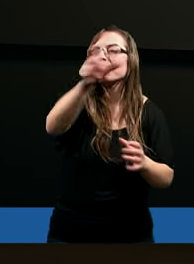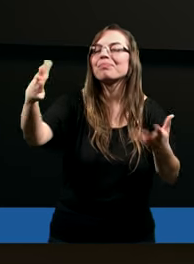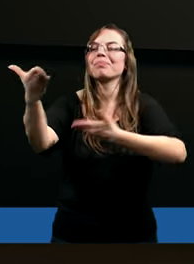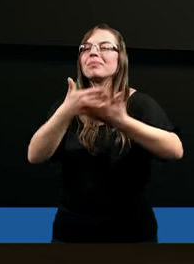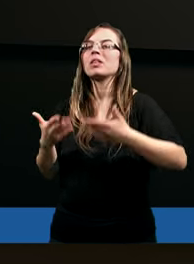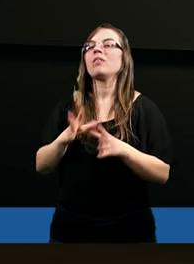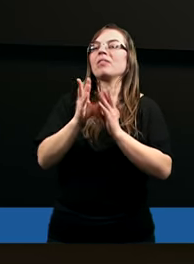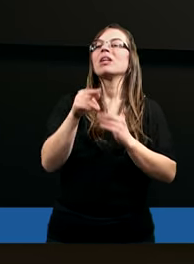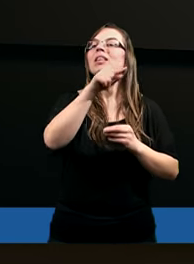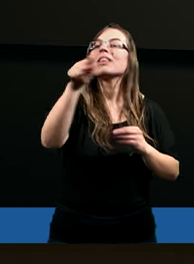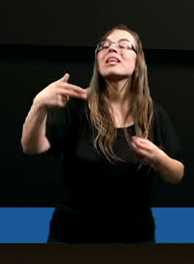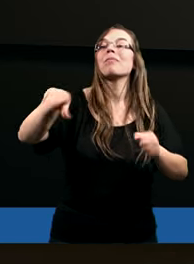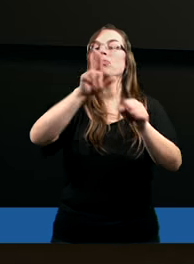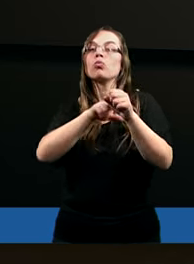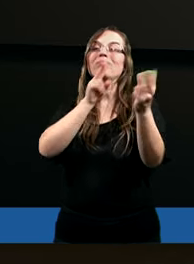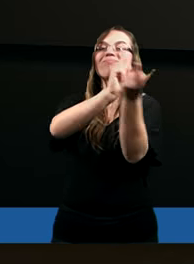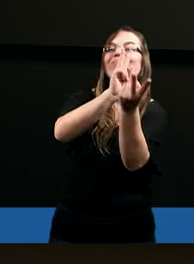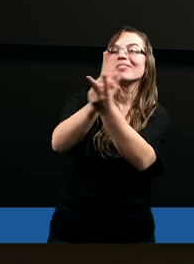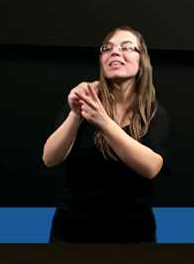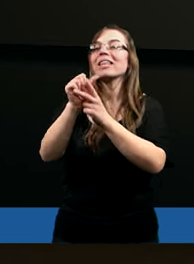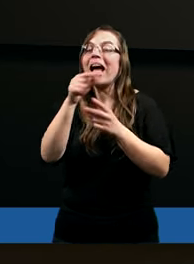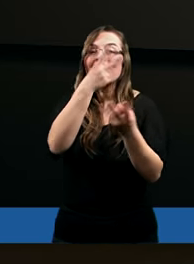miłujmy też tych, z którymi się stykamy.